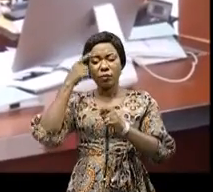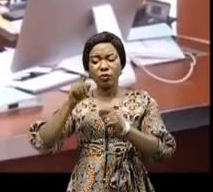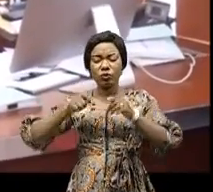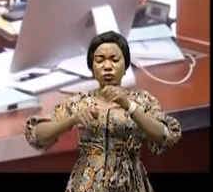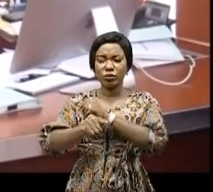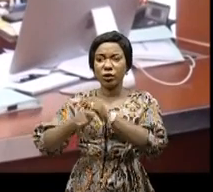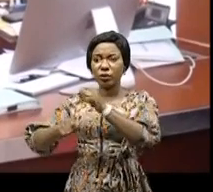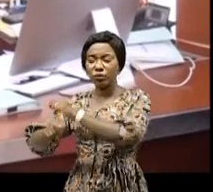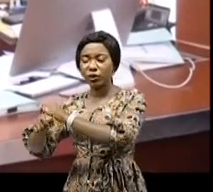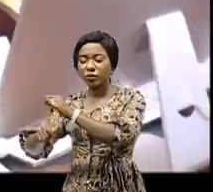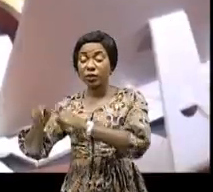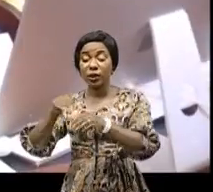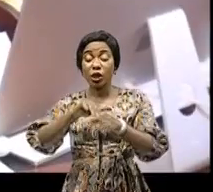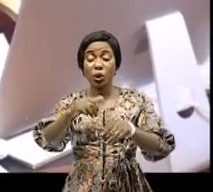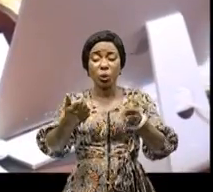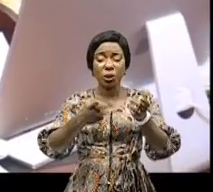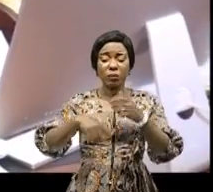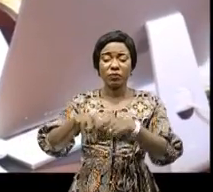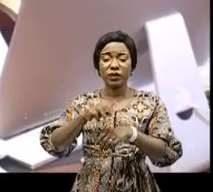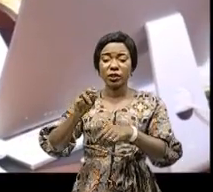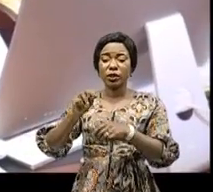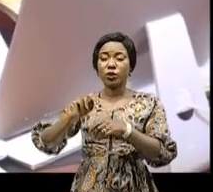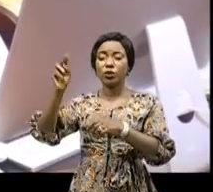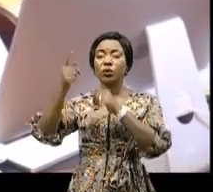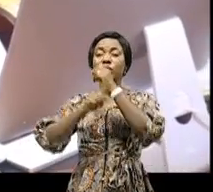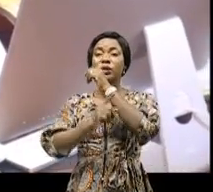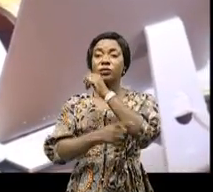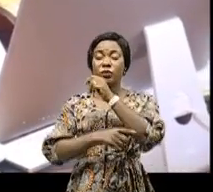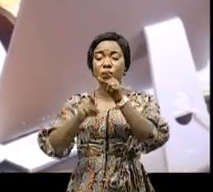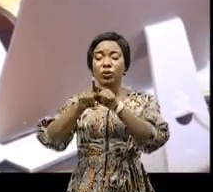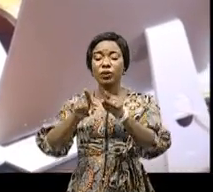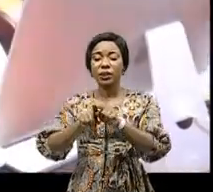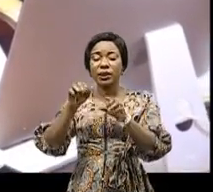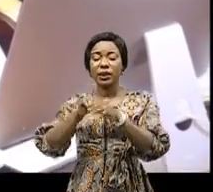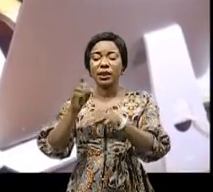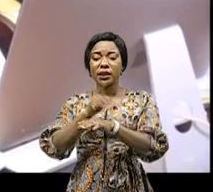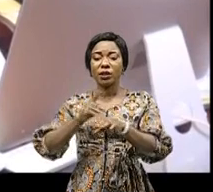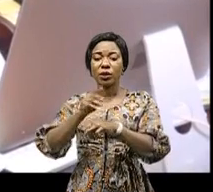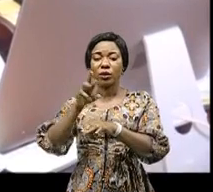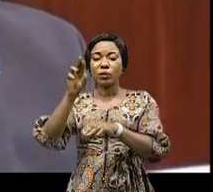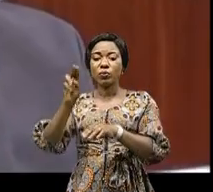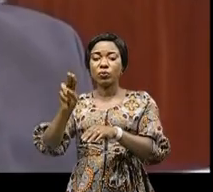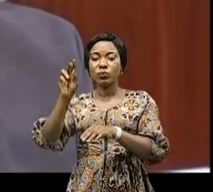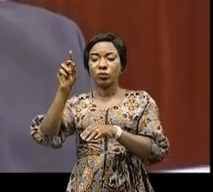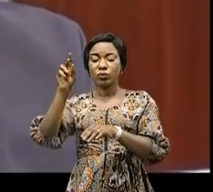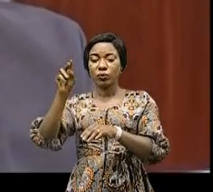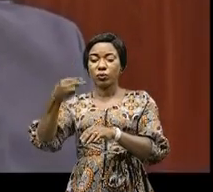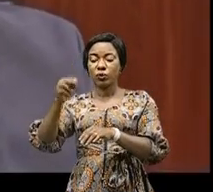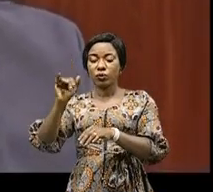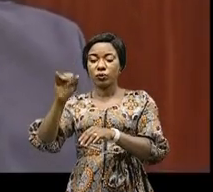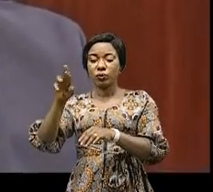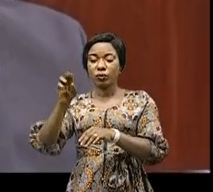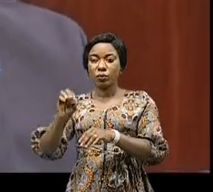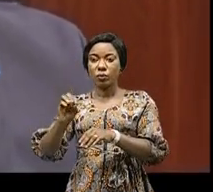dans certains coins dans la province du Nord-Kivu. C'est les cas de Tsengerero en territoire de Rouchuru où un pharmacien a été